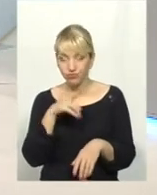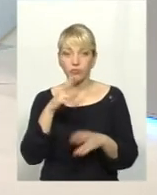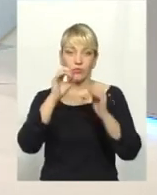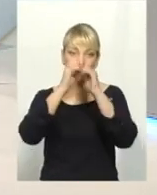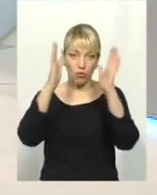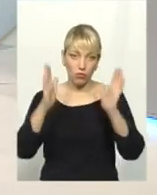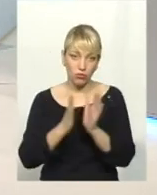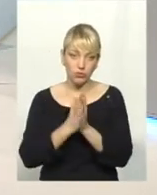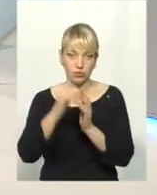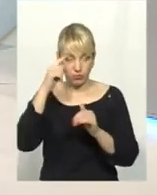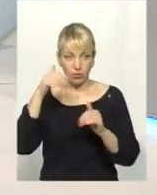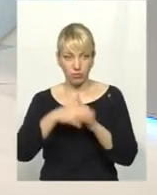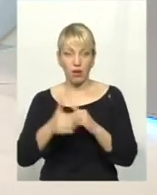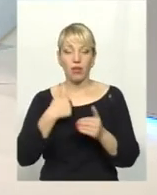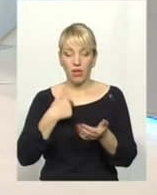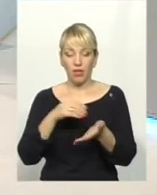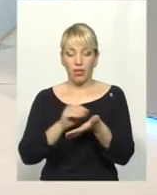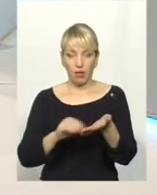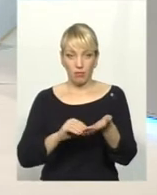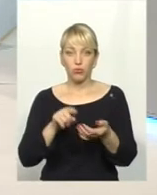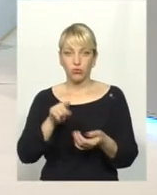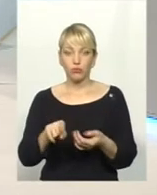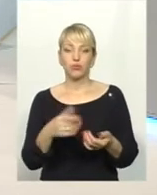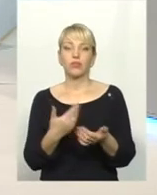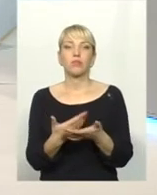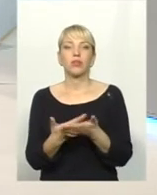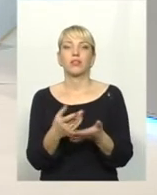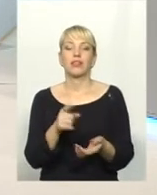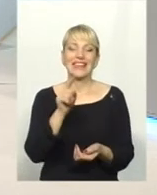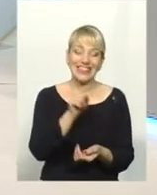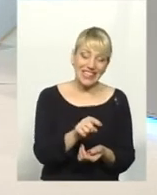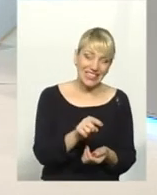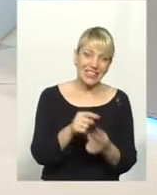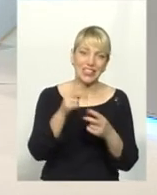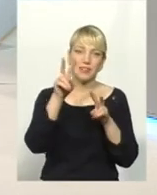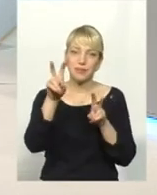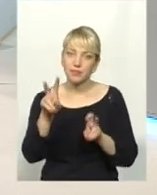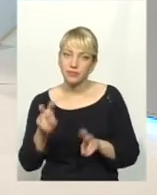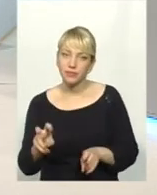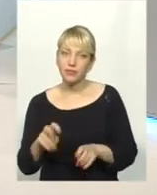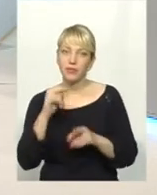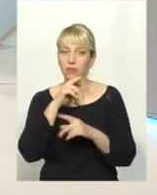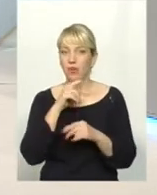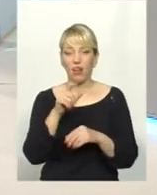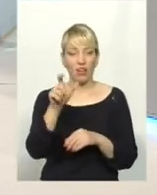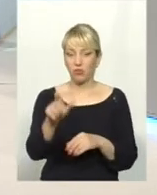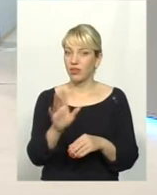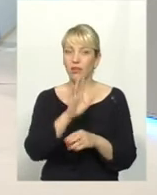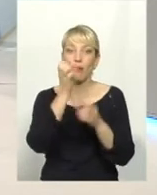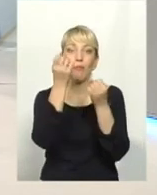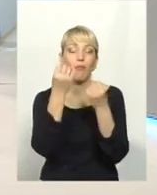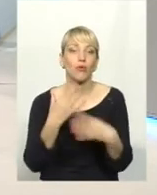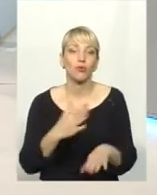і розуміє, що він випише йому, я не хочу рахнувати, такі і такі препарати, то він їх не купить. Вони